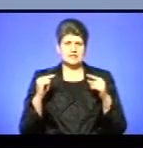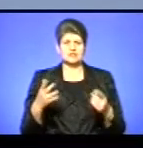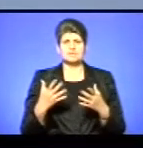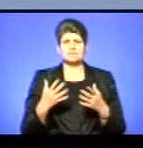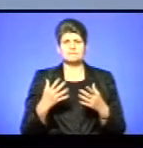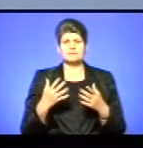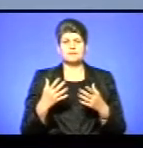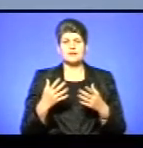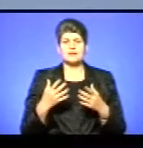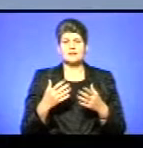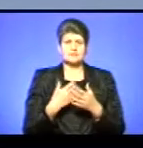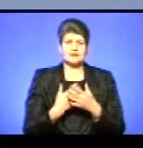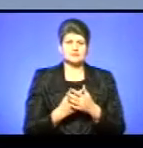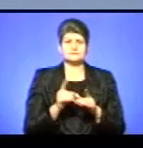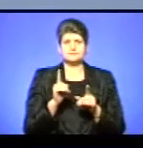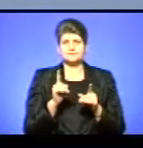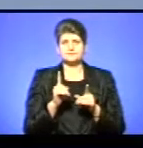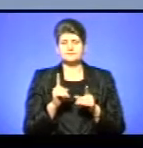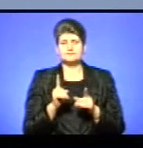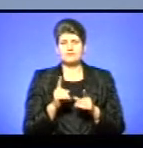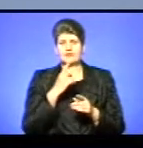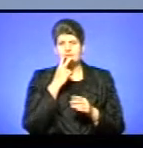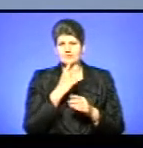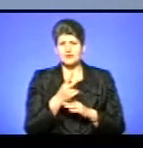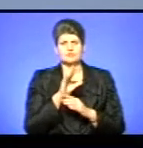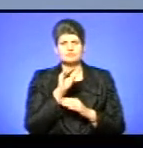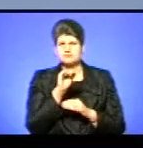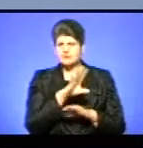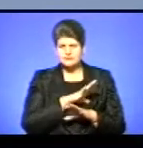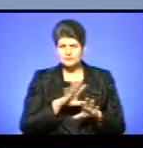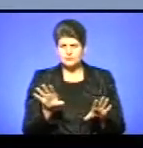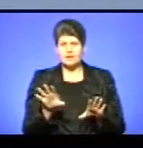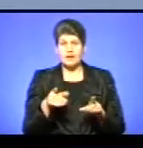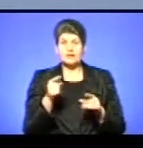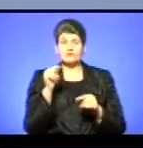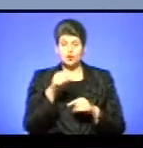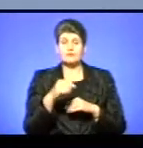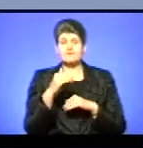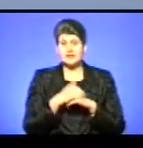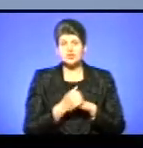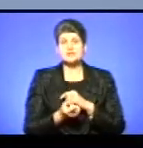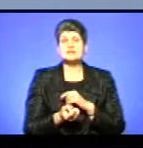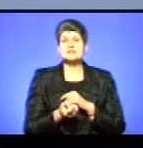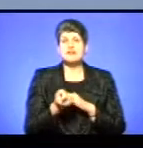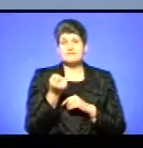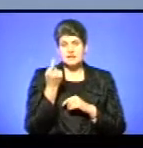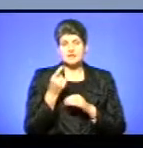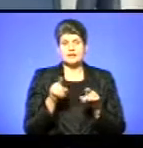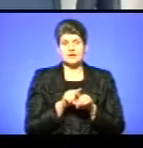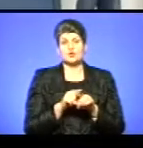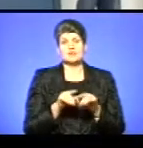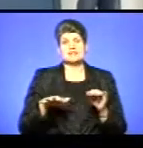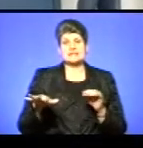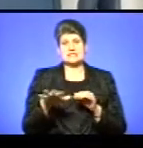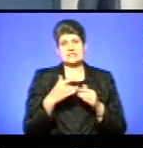артикулювались, які не так яскраво проговорювалися з трибуни, але вже в той вечір з'явилась імпровізована також сцена на